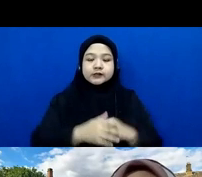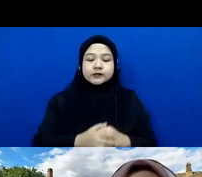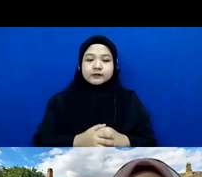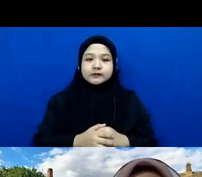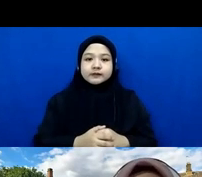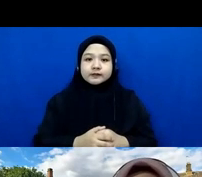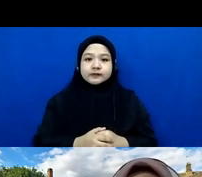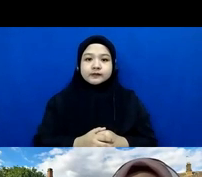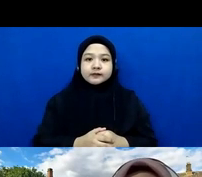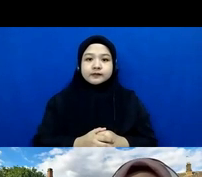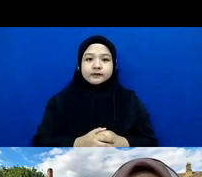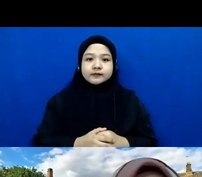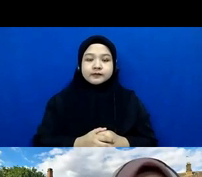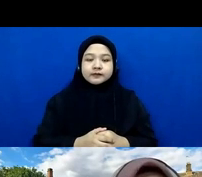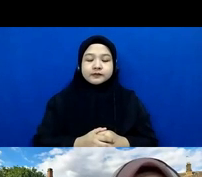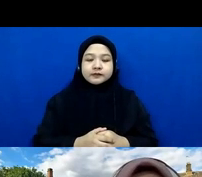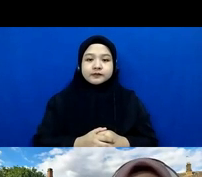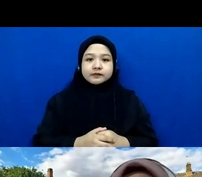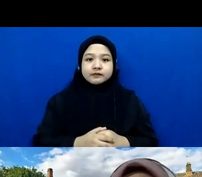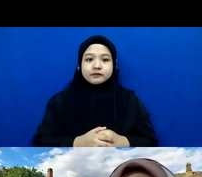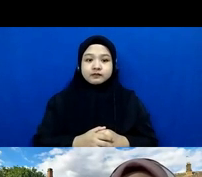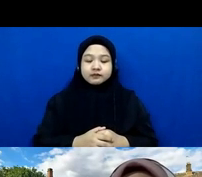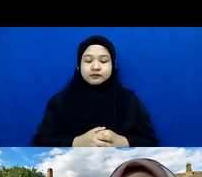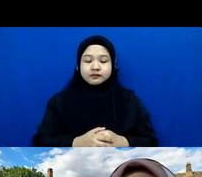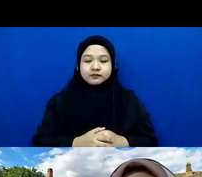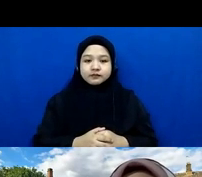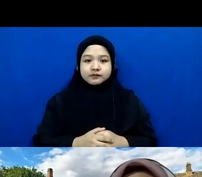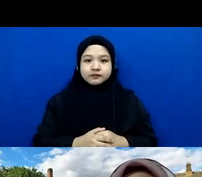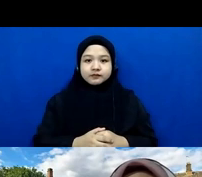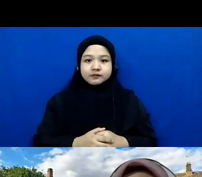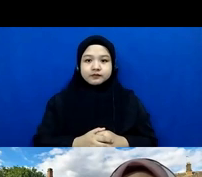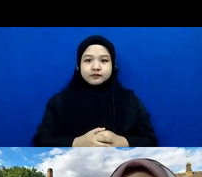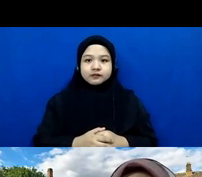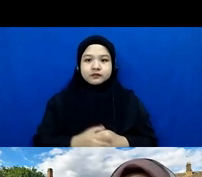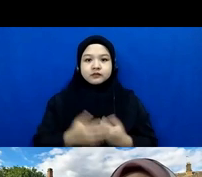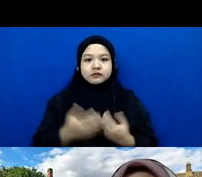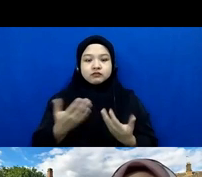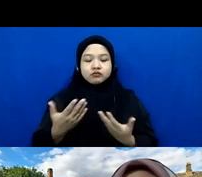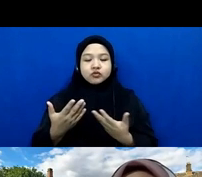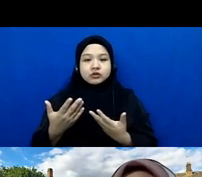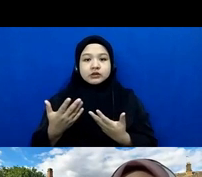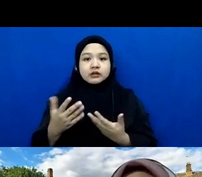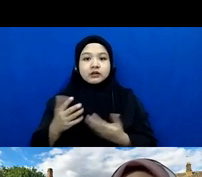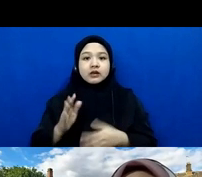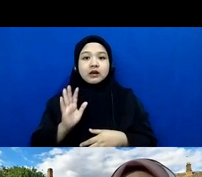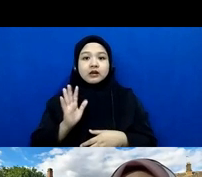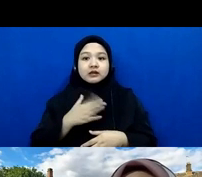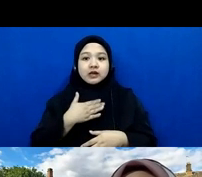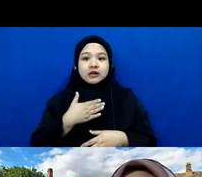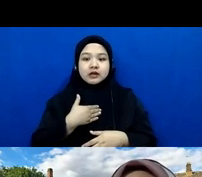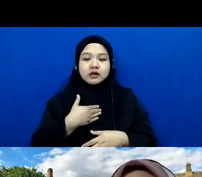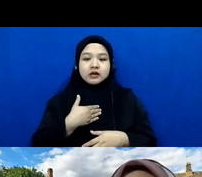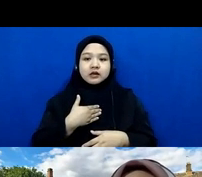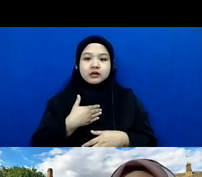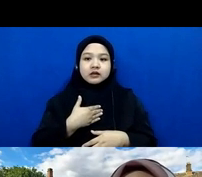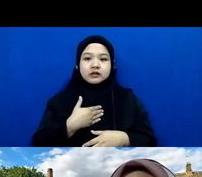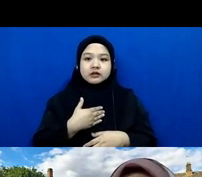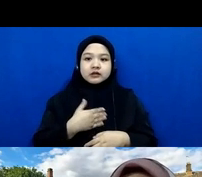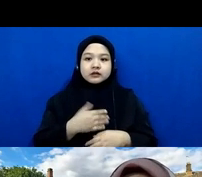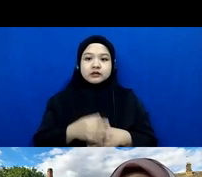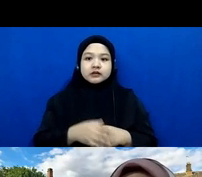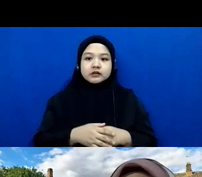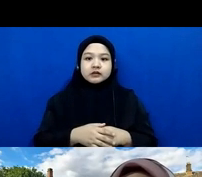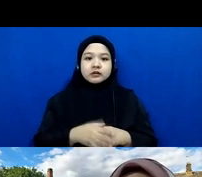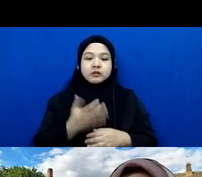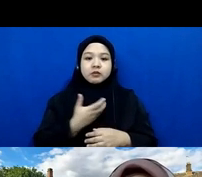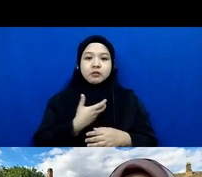terus Mas Andi kalau boleh atau Mas Ajiwan kalau boleh saya dibantu share